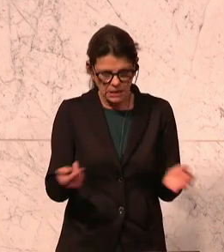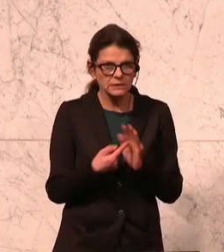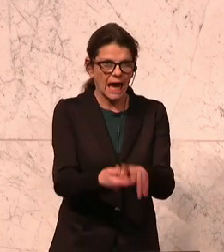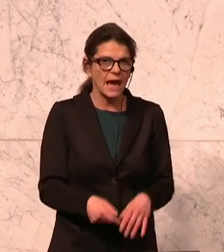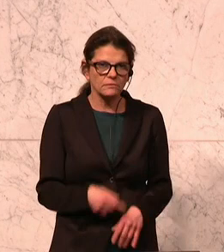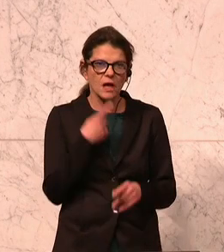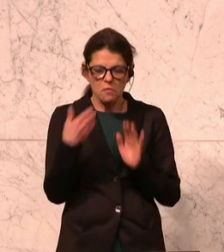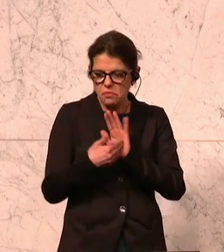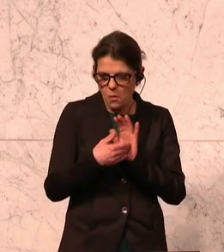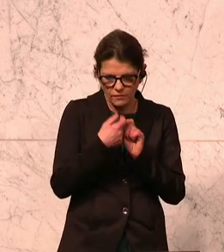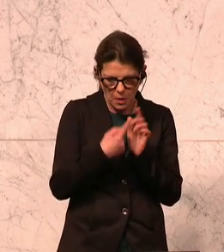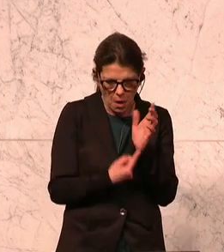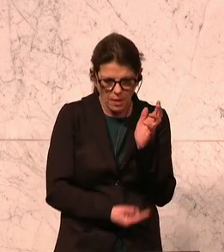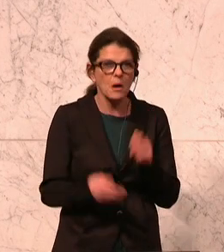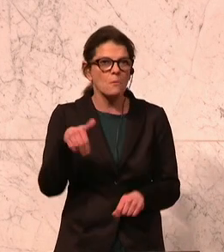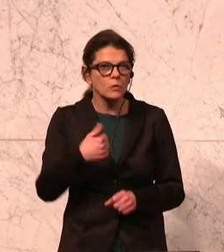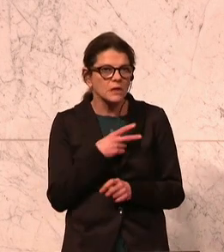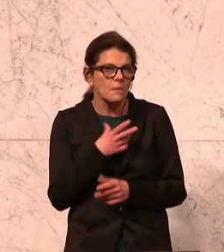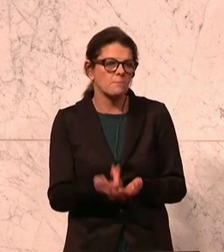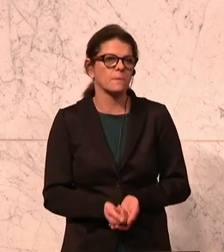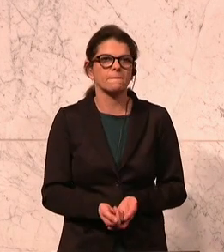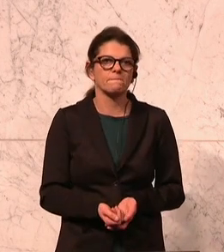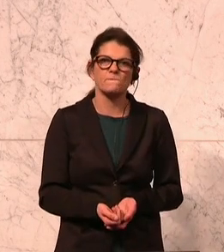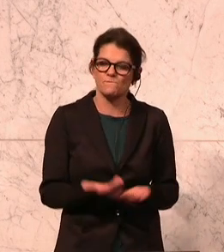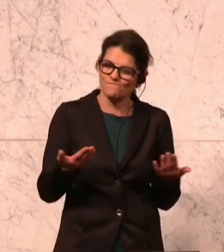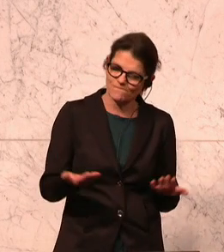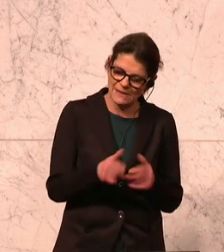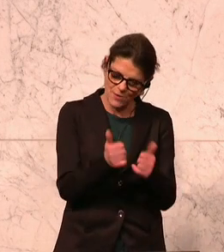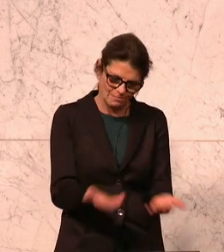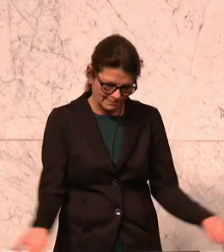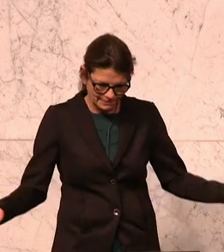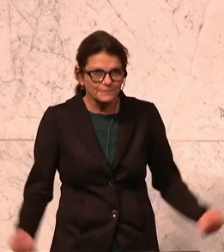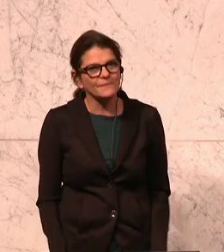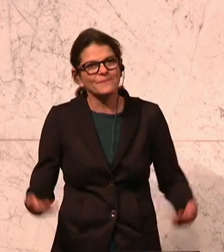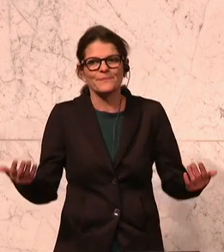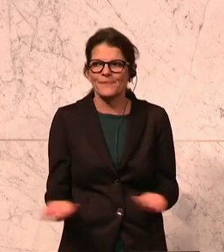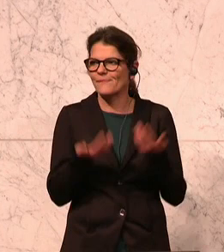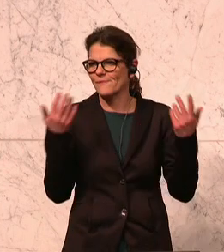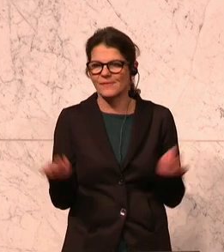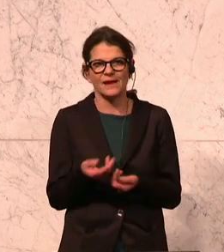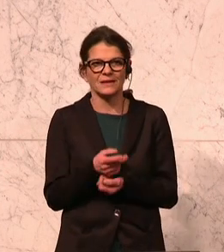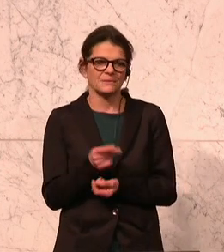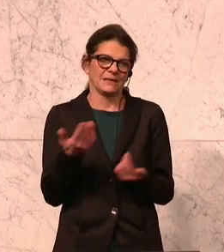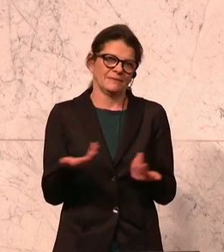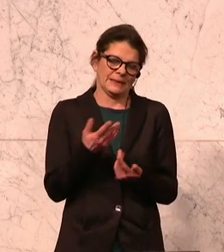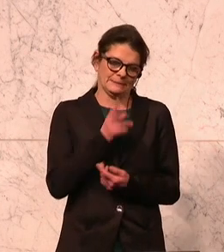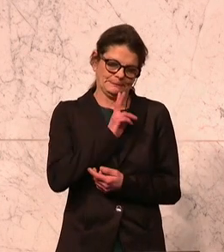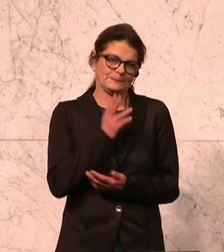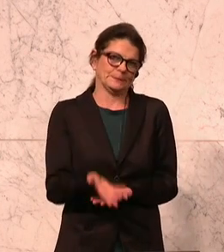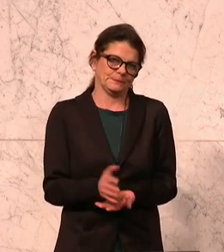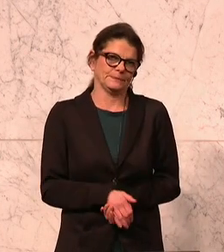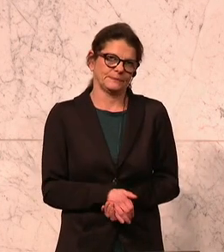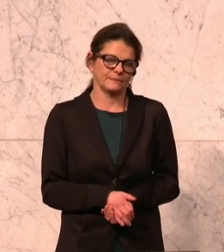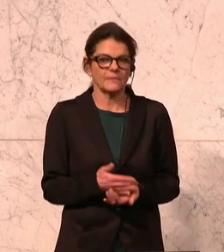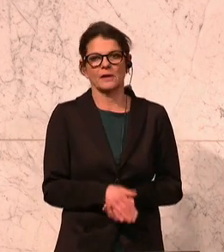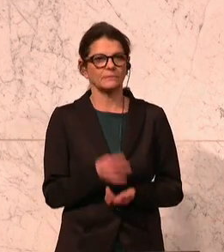Notwendigkeiten, die in dieser Form, ja, ich würde sagen, ein bisschen eigen sind. Lassen Sie